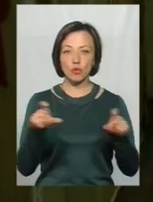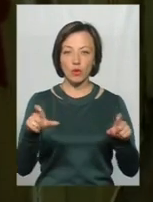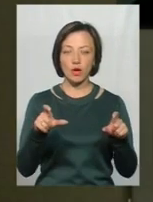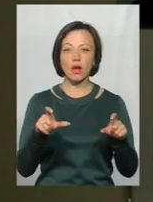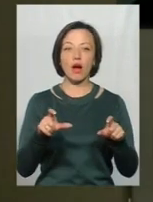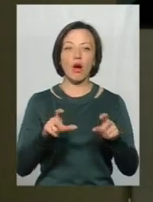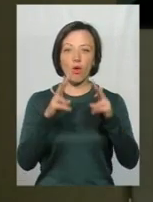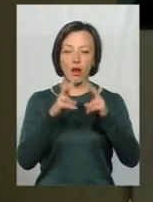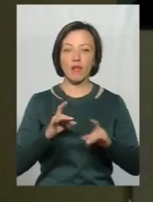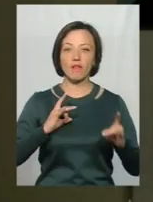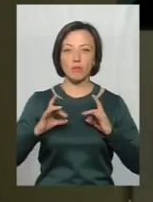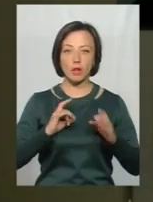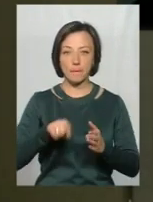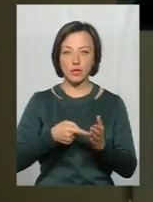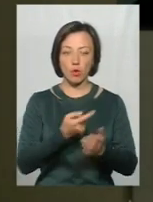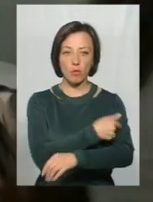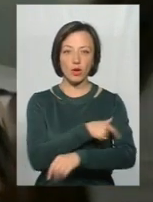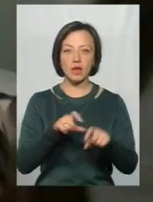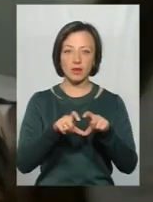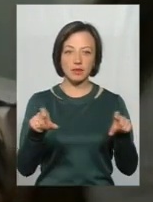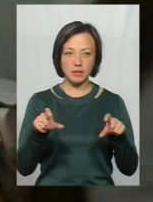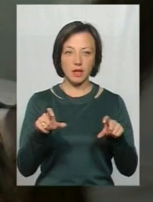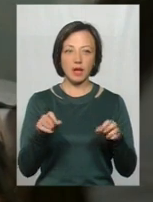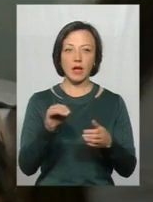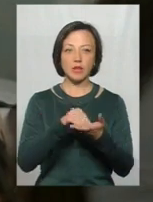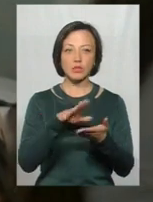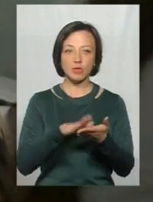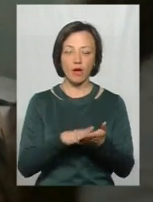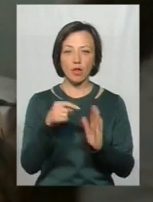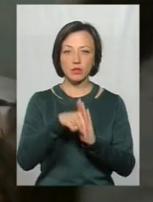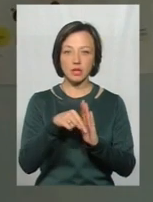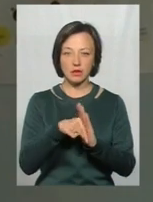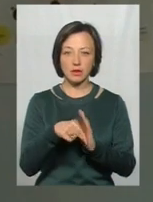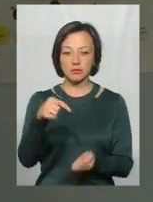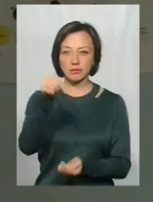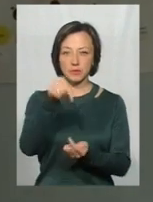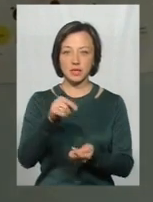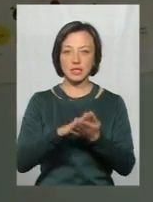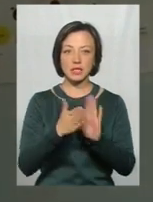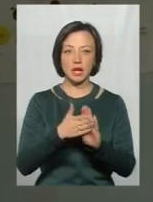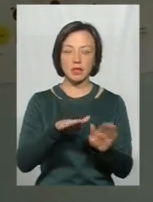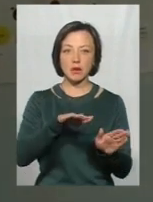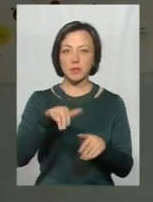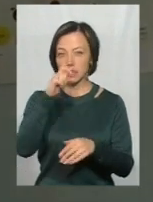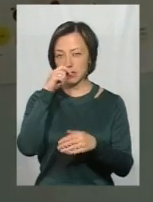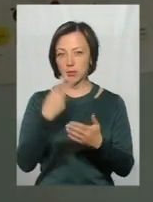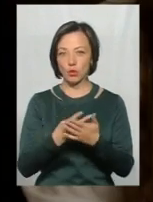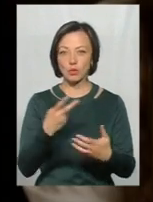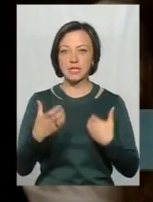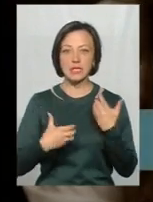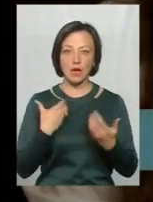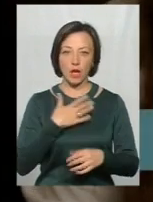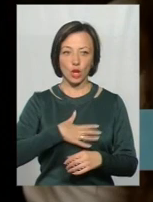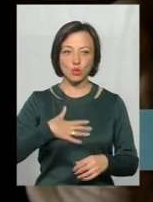оглянула неверпатолог Хмельницької міської поліклініки Інна Білик та констатувала ознаки, характерні для стану після непритомності і стресу.